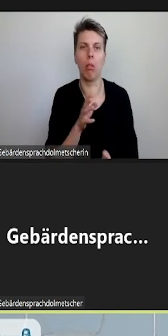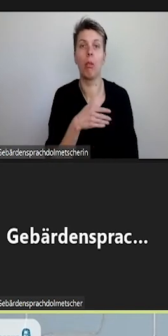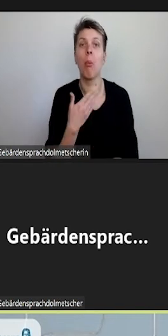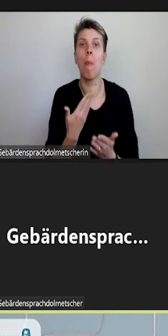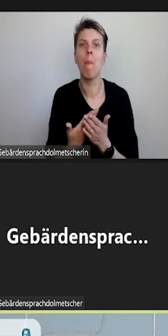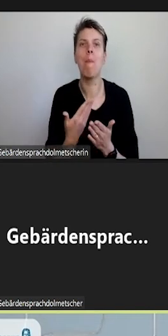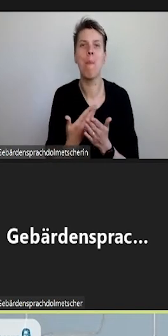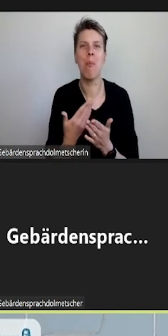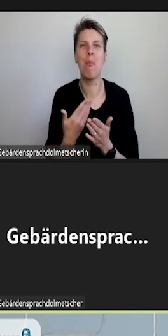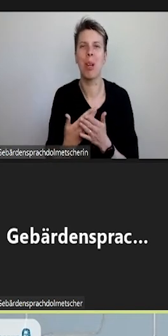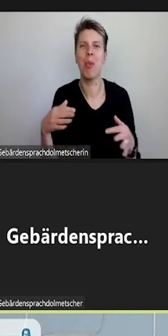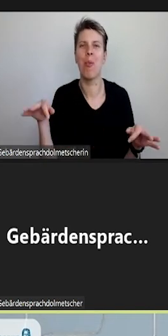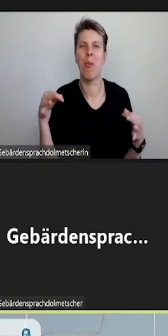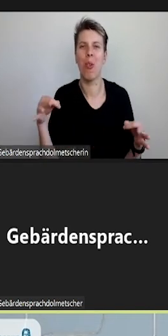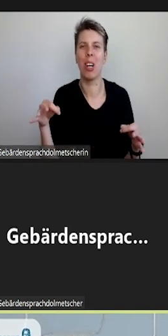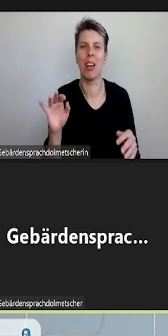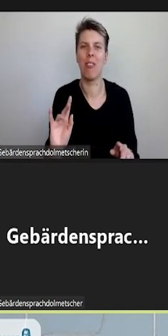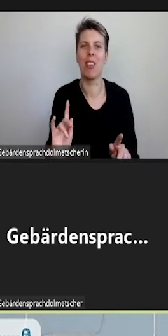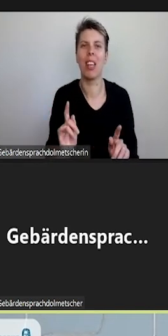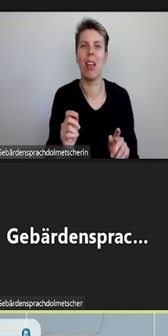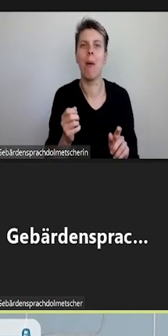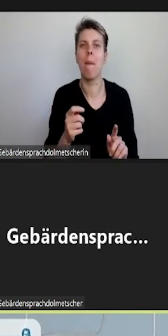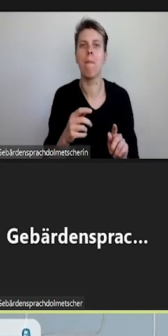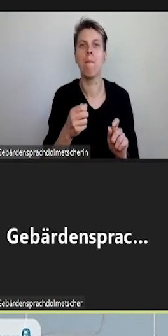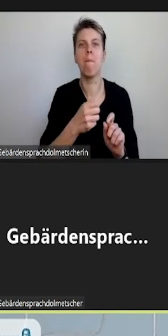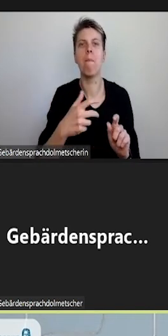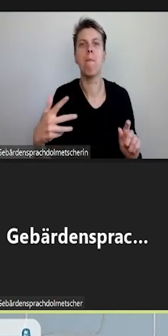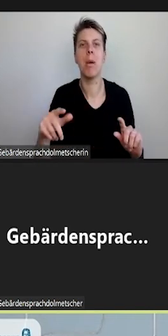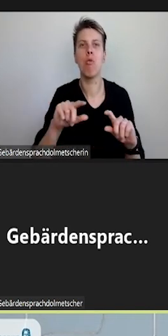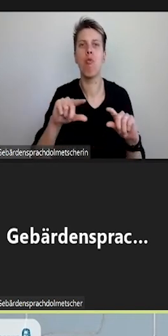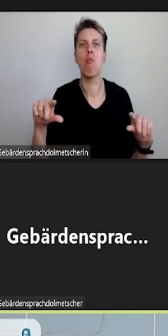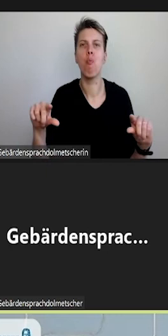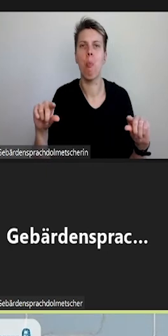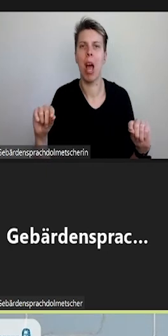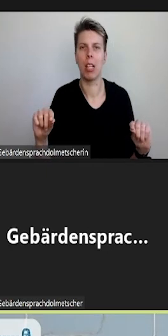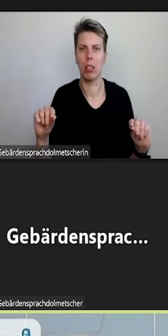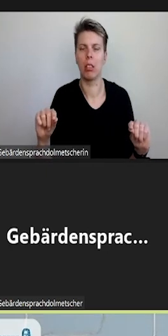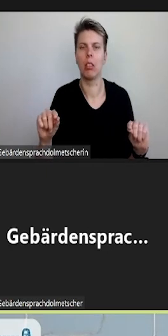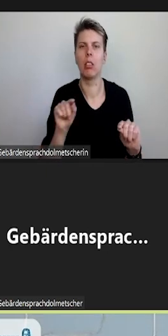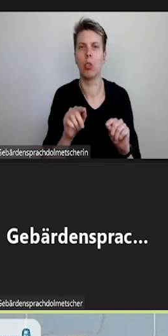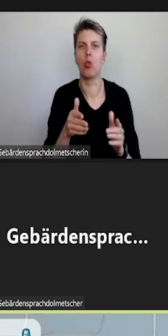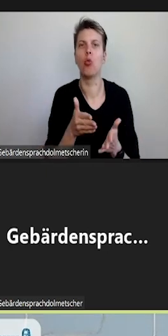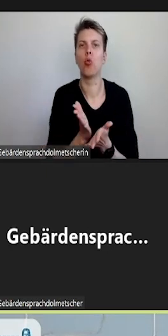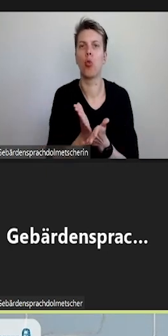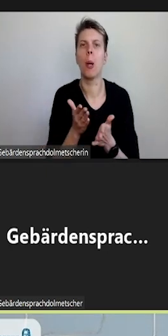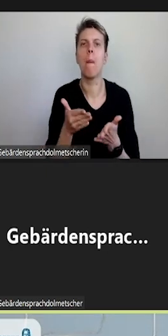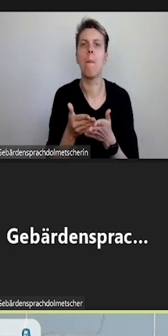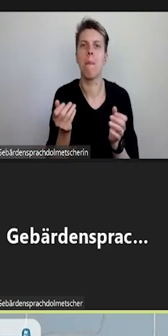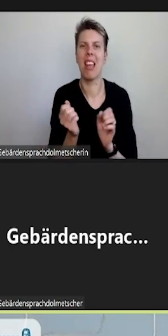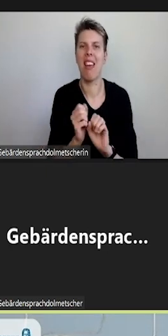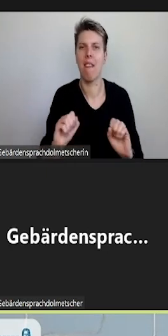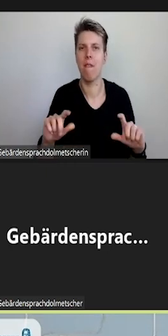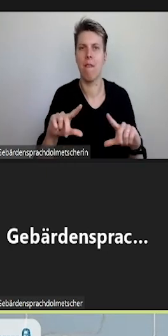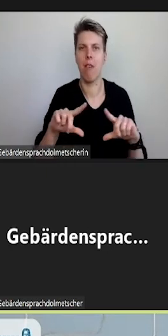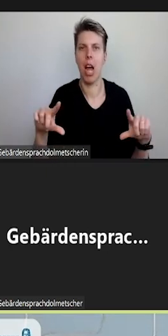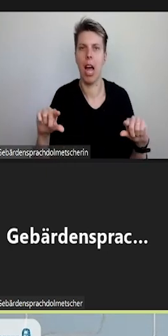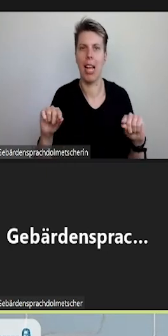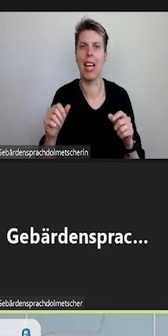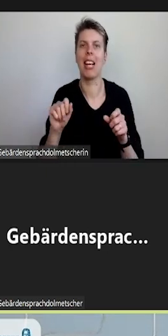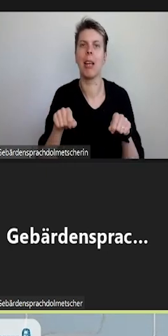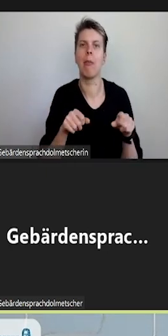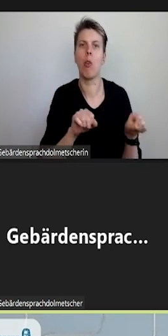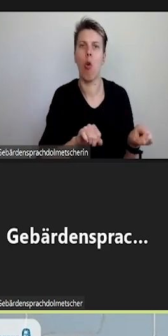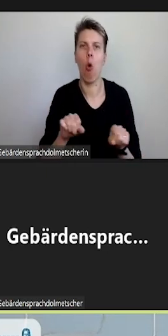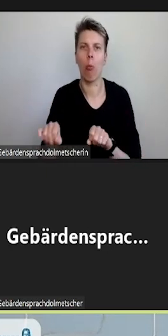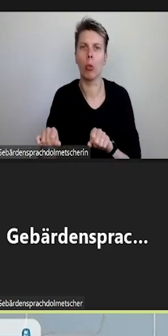auf der Folie das Menüband des Able Players zu sehen, der als barrierefrei gilt, bei dem es auch verschiedene Optionen gibt, die man